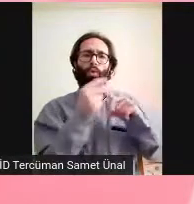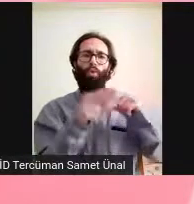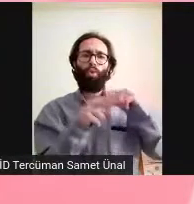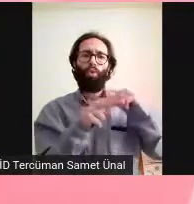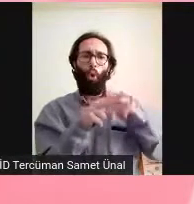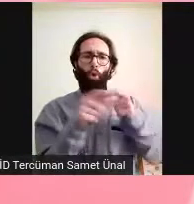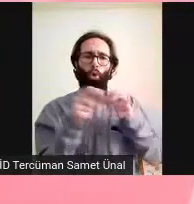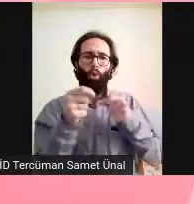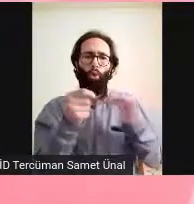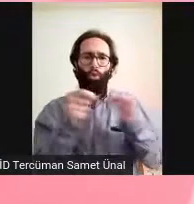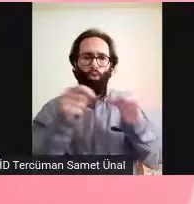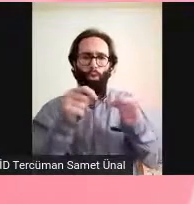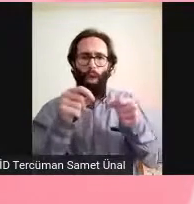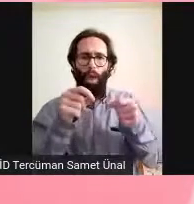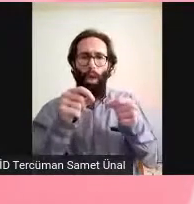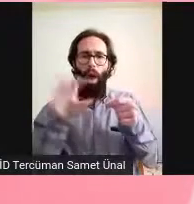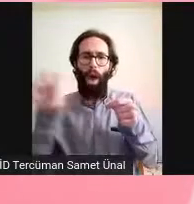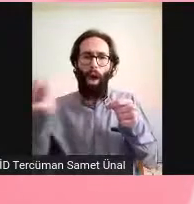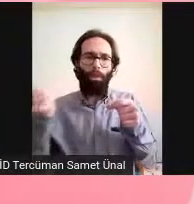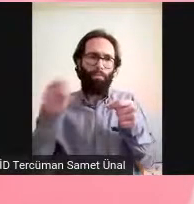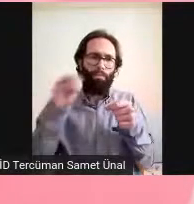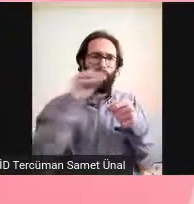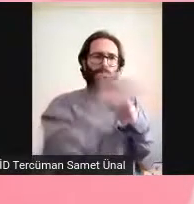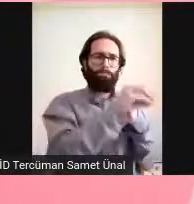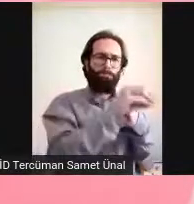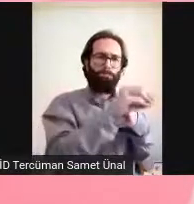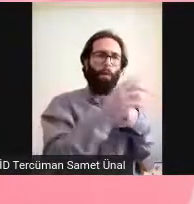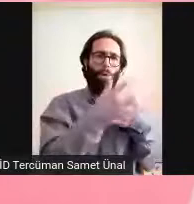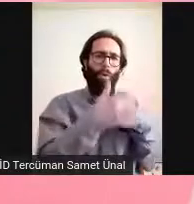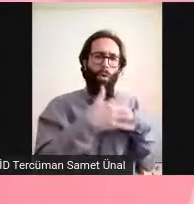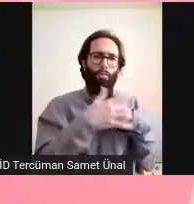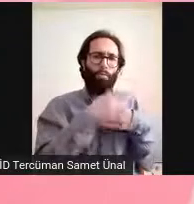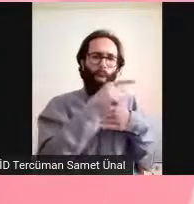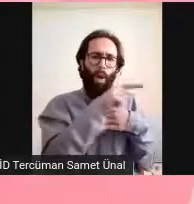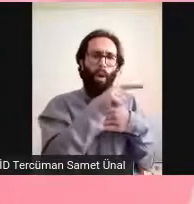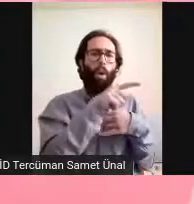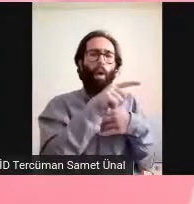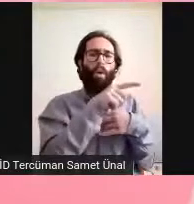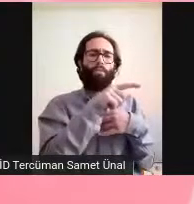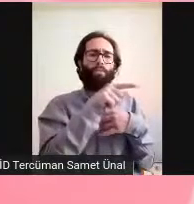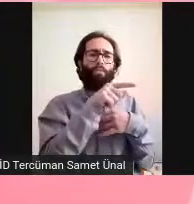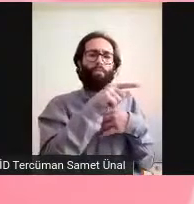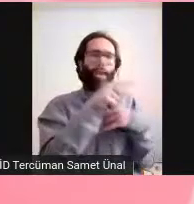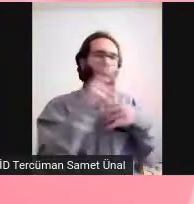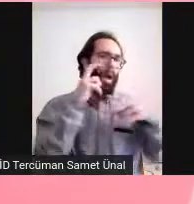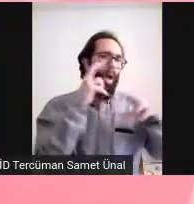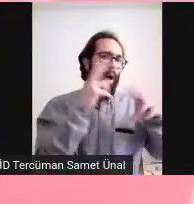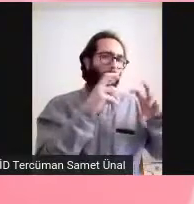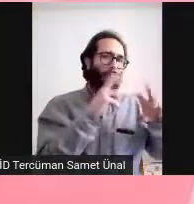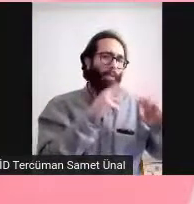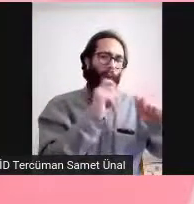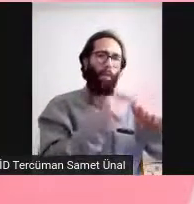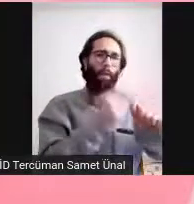başkalaştırmışlar ve üç boyutlu görüntüsünü gösteriyor. Gerçekten bir fare beynine benziyor şu an.